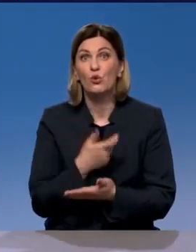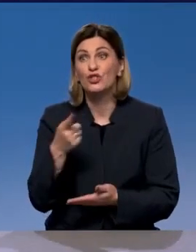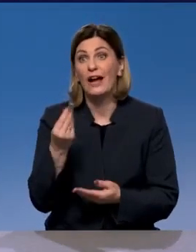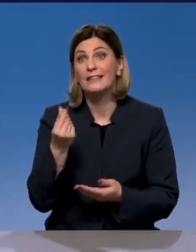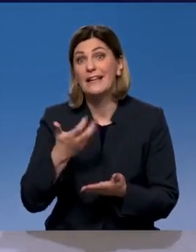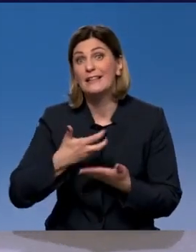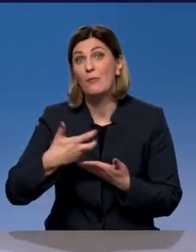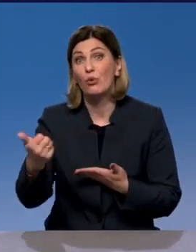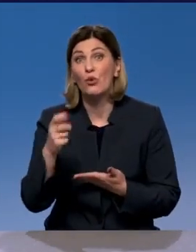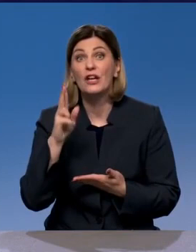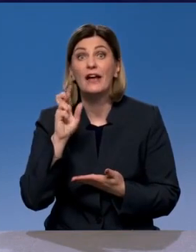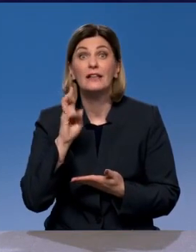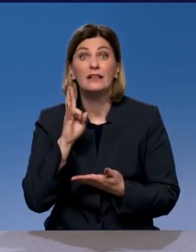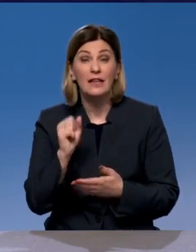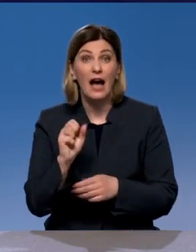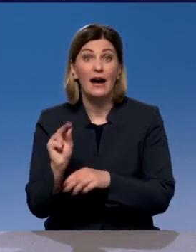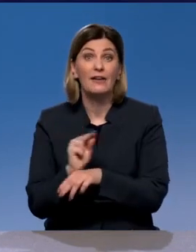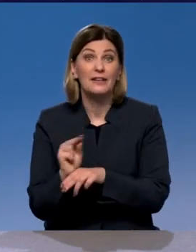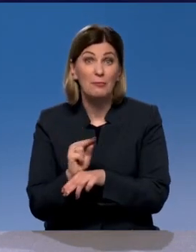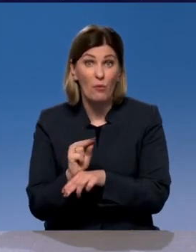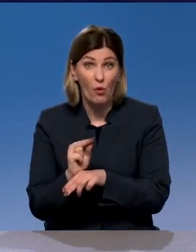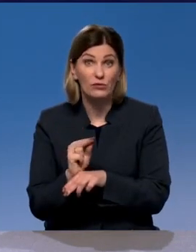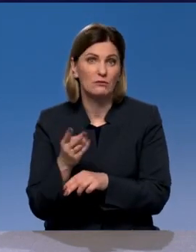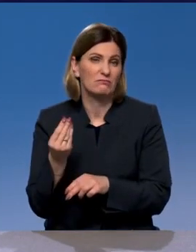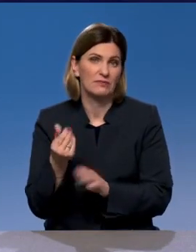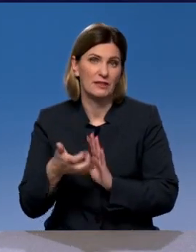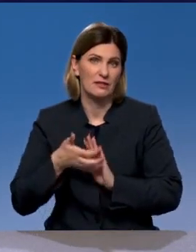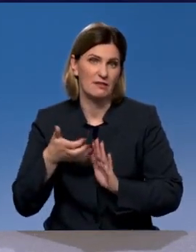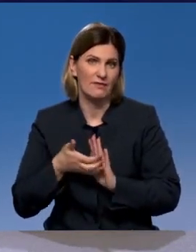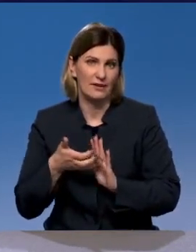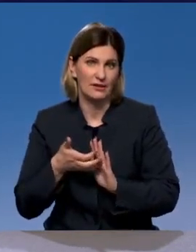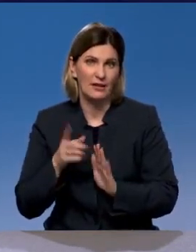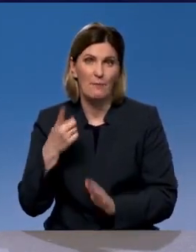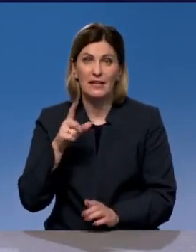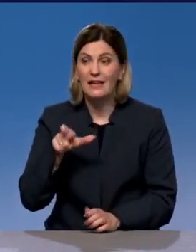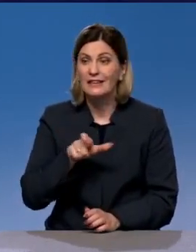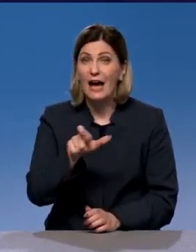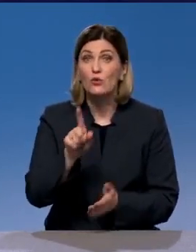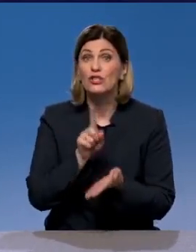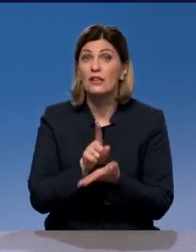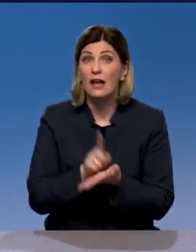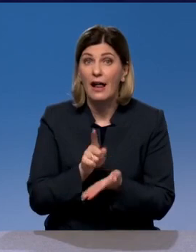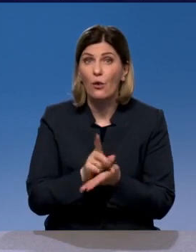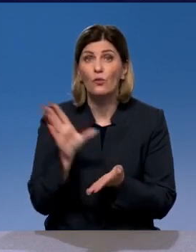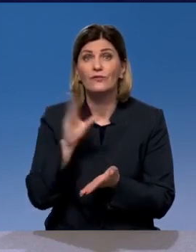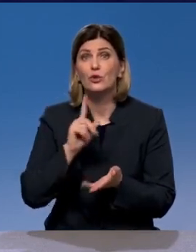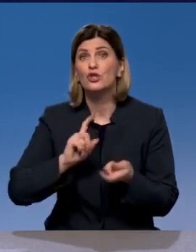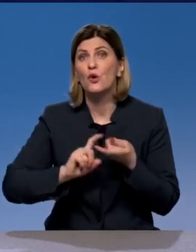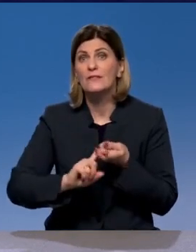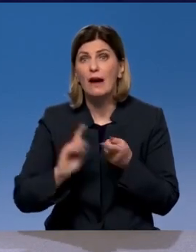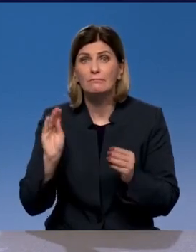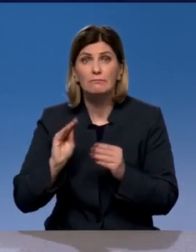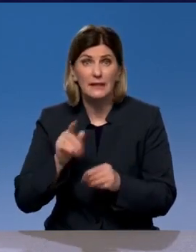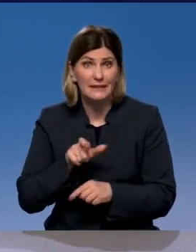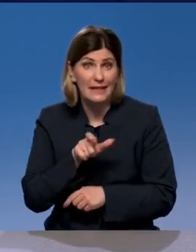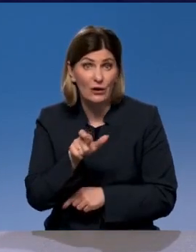на ремонт от межбюджетных трансферов. Денег, естественно, не хватает, поскольку ни дорожный налог, ни все, что связано с насыщением дорожных фондов,